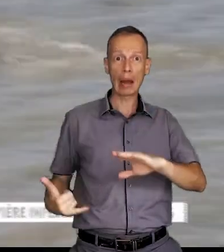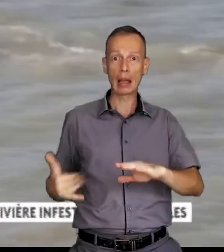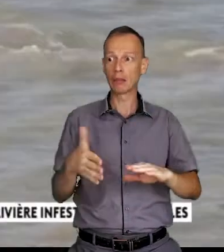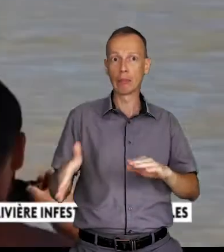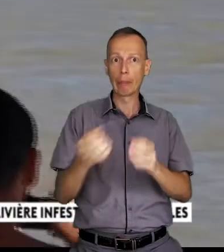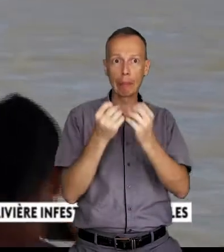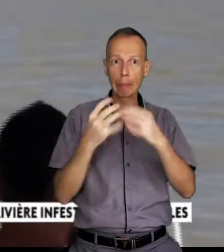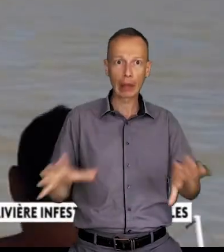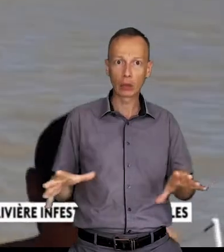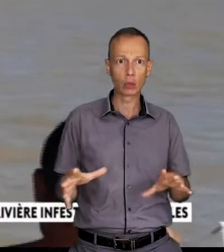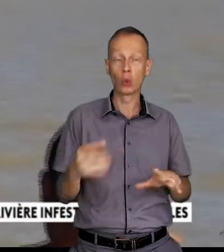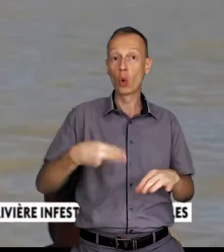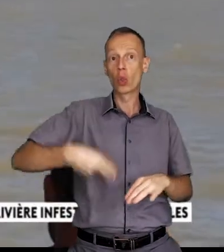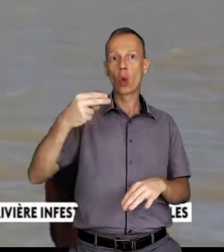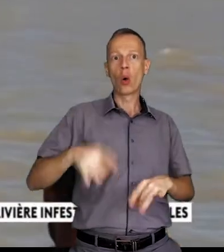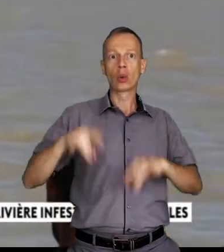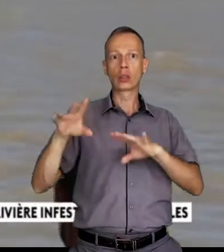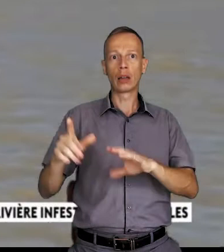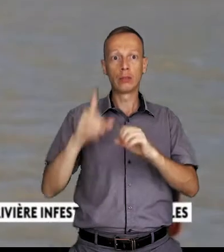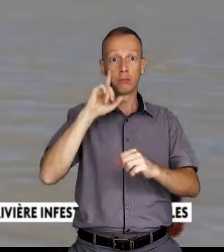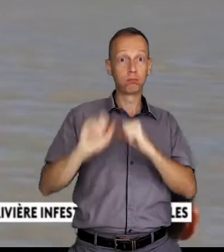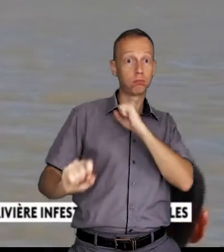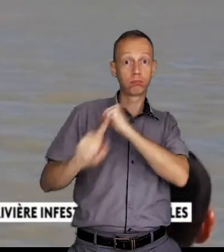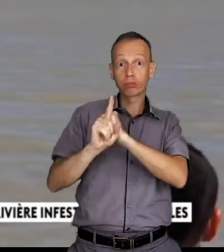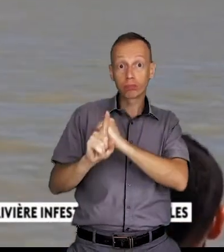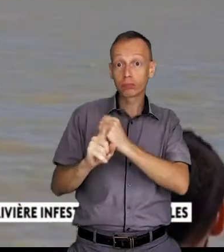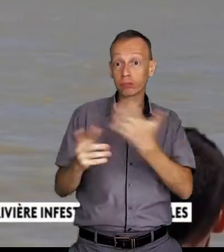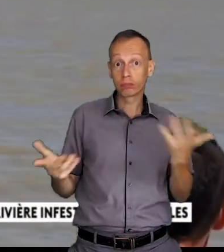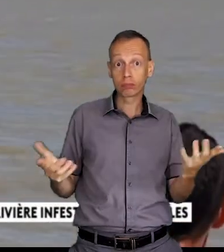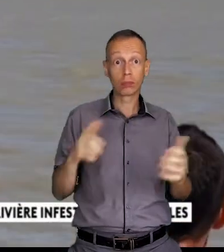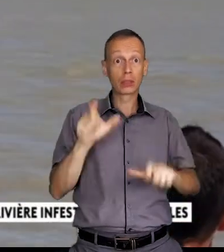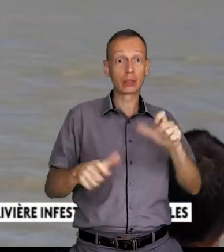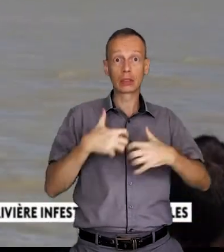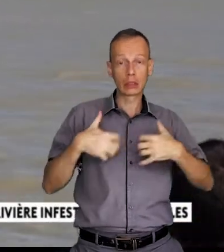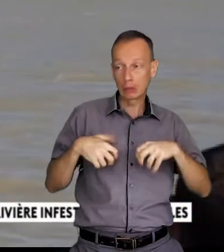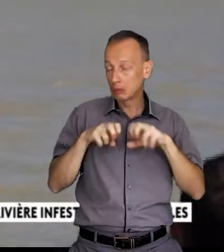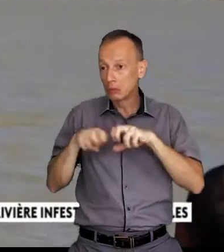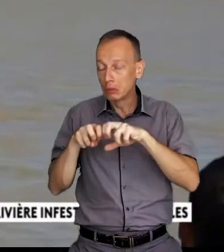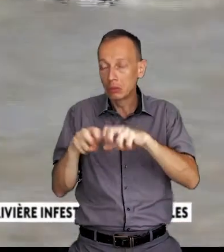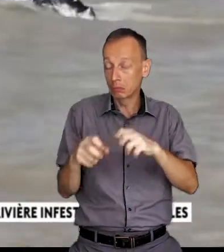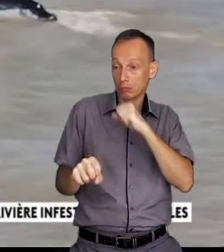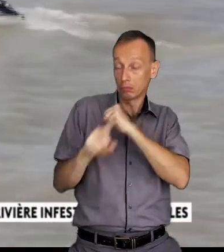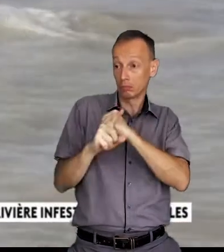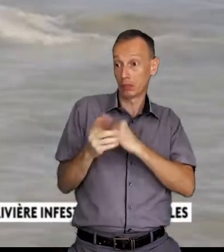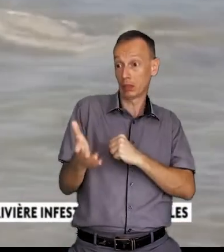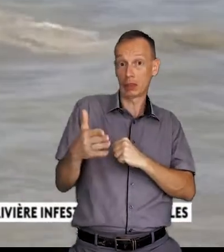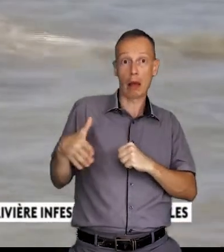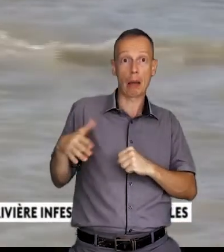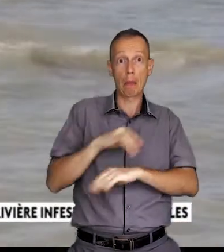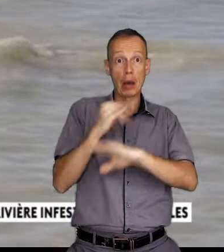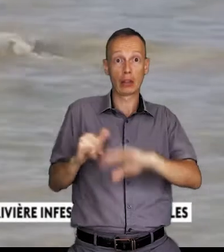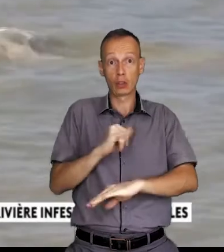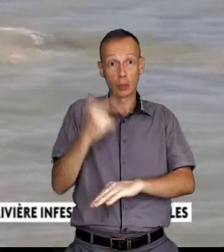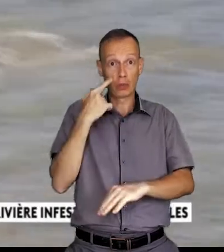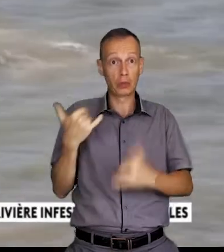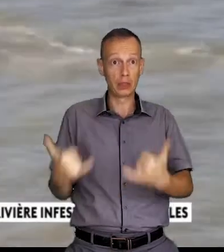égarées à des milliers de kilomètres en amont d'une rivière aux eaux troubles du Nord australien. Du jamais vu, selon les scientifiques, une zone